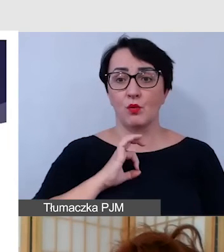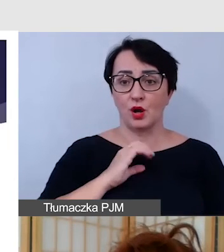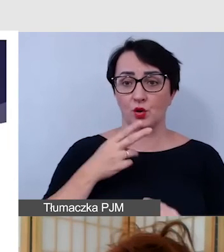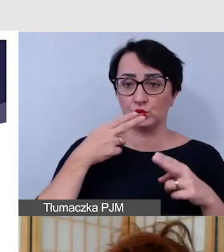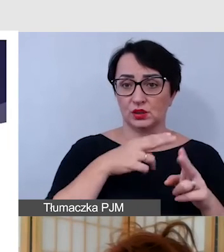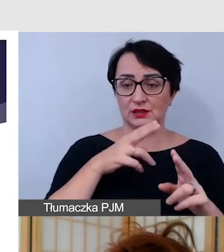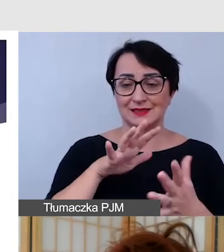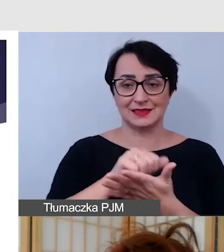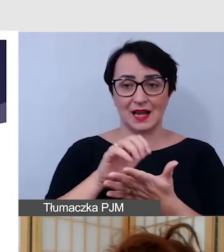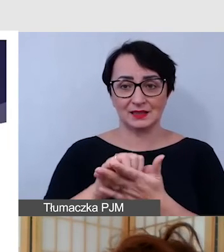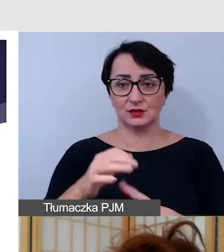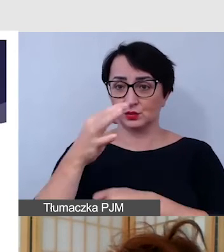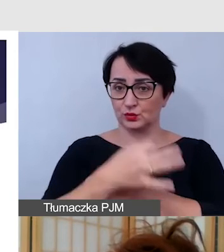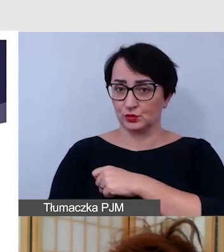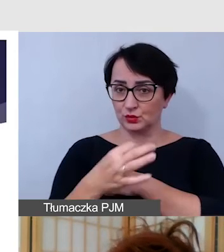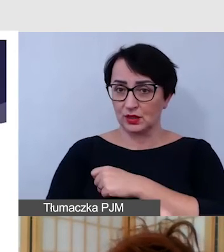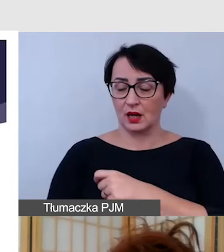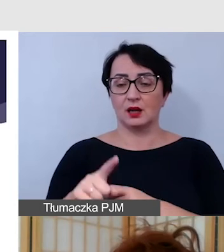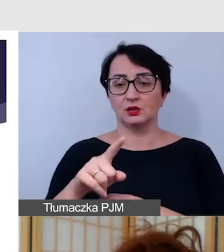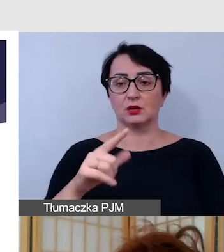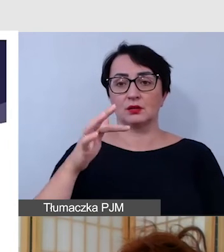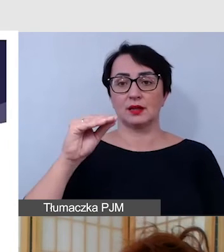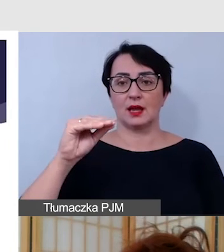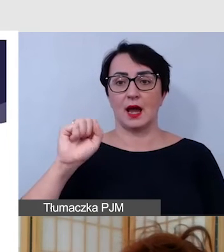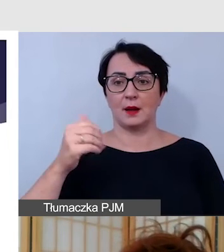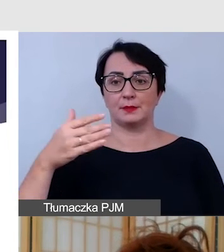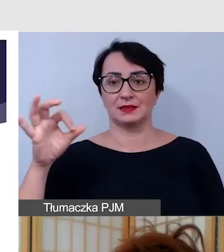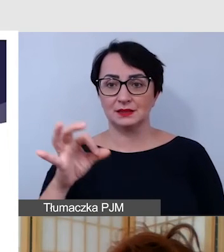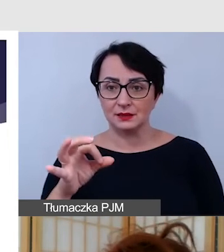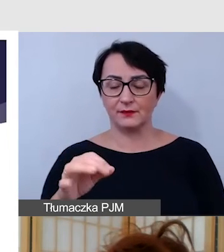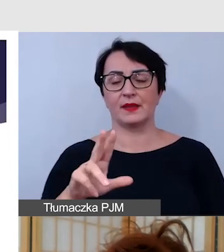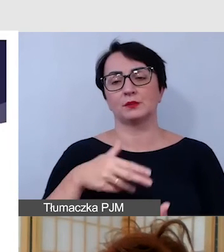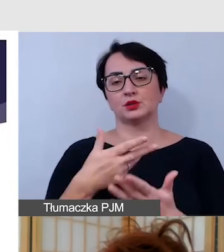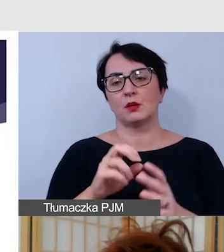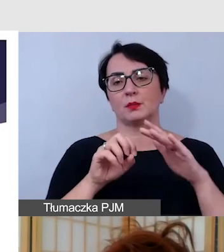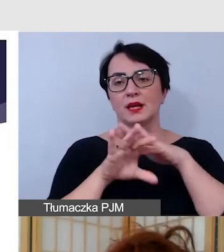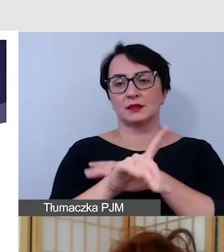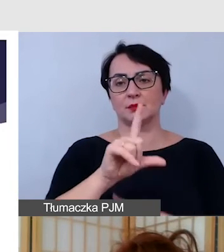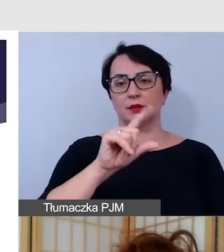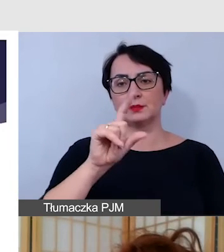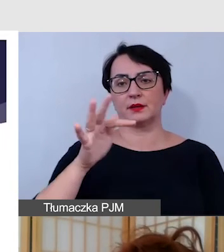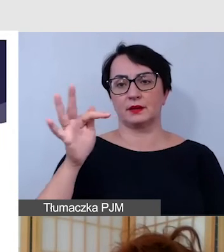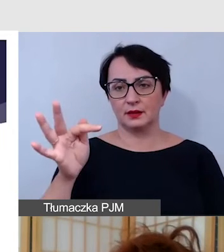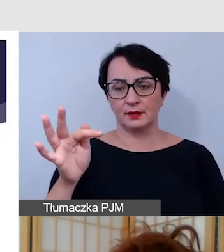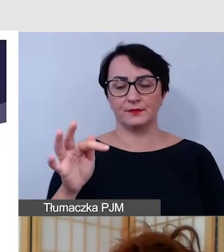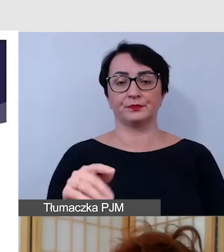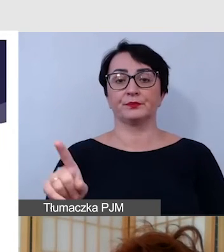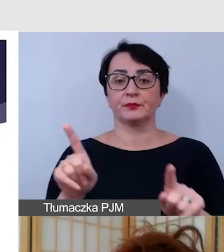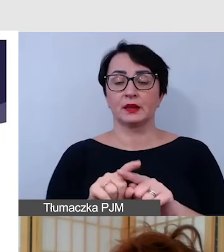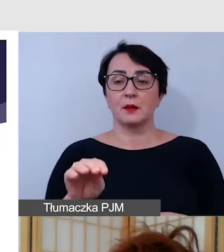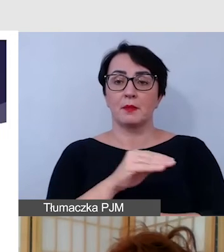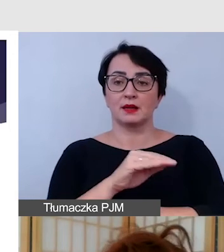na uczelni, na platformie Teams, czy jest to prezentacja w formie PowerPoint i materiały